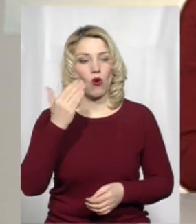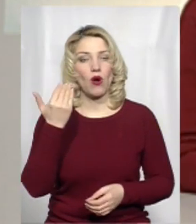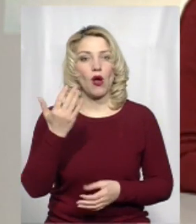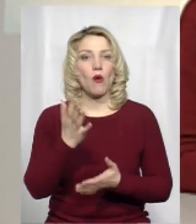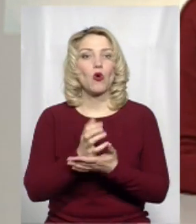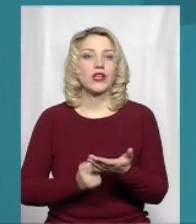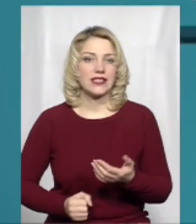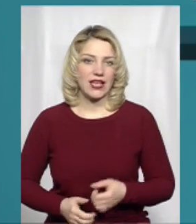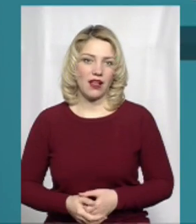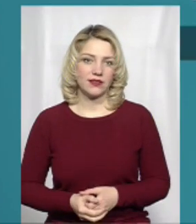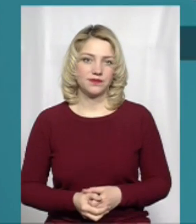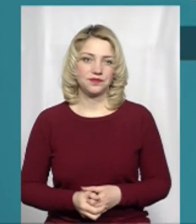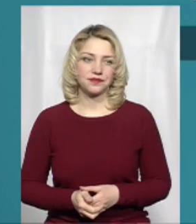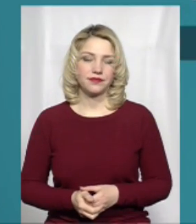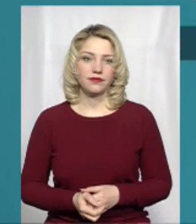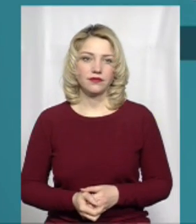Слухайте.